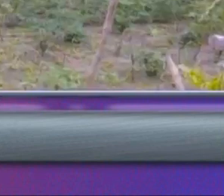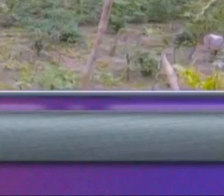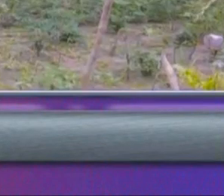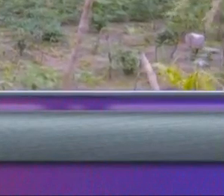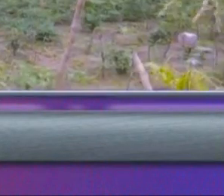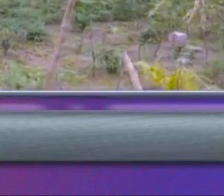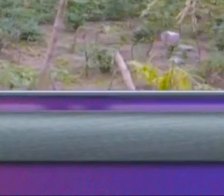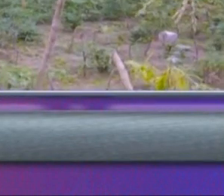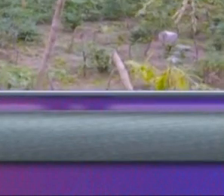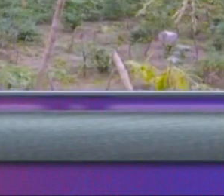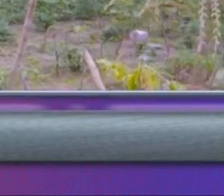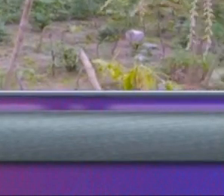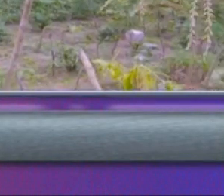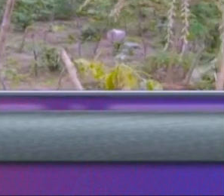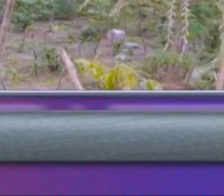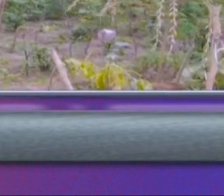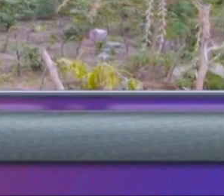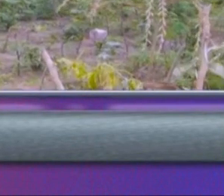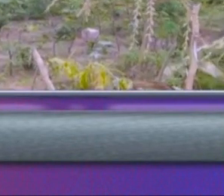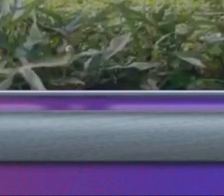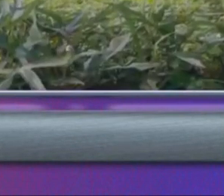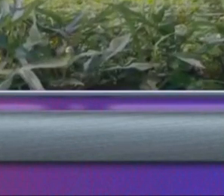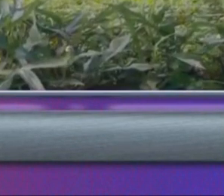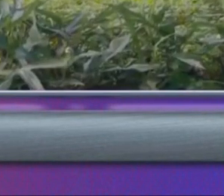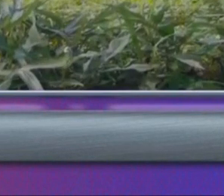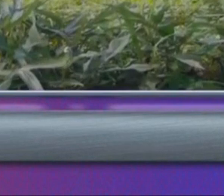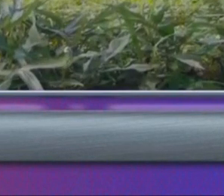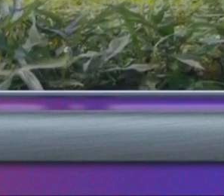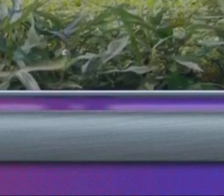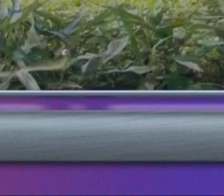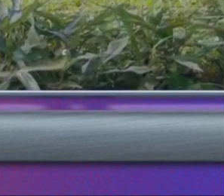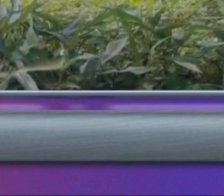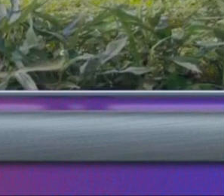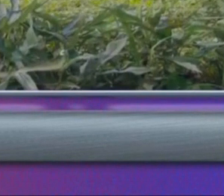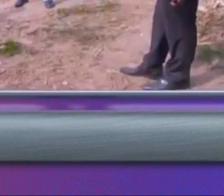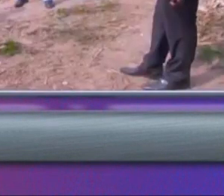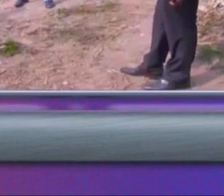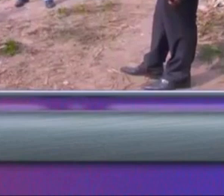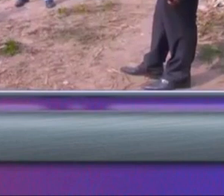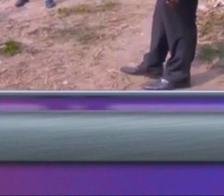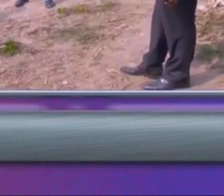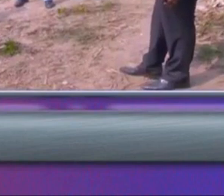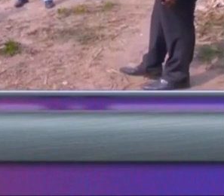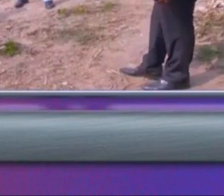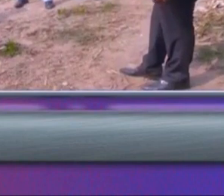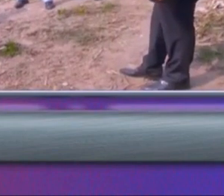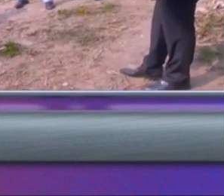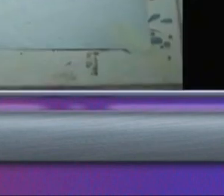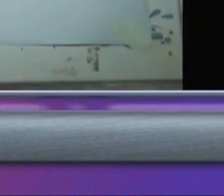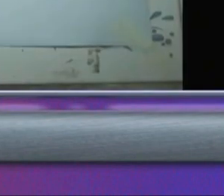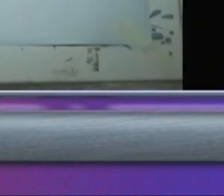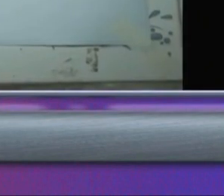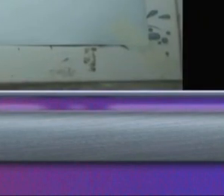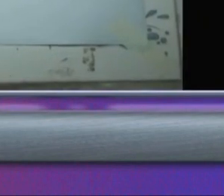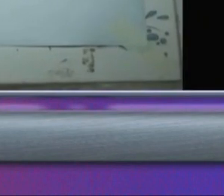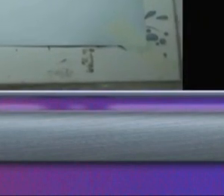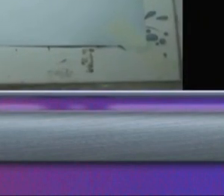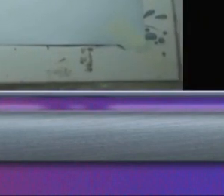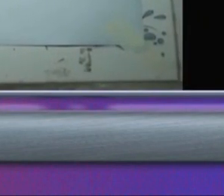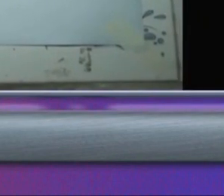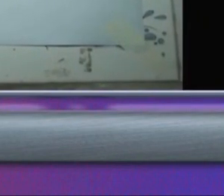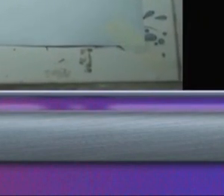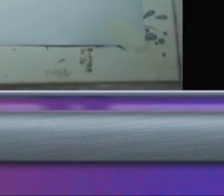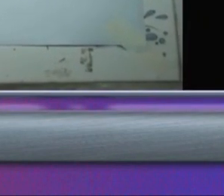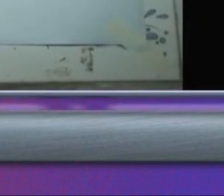promenée dans la suite du ministre de tutelle venu faire le constat. Et les blouses blanches qui décident de ranger les